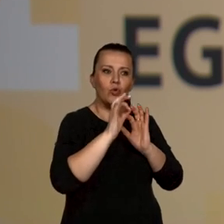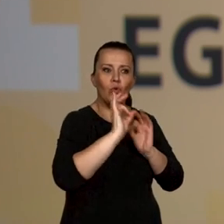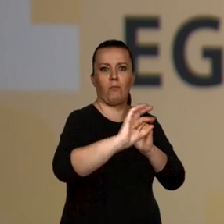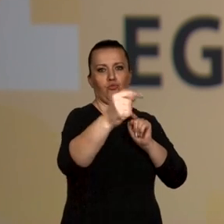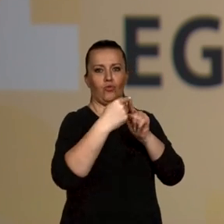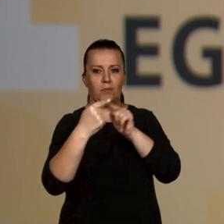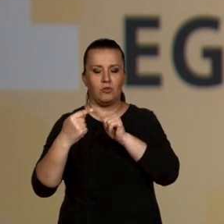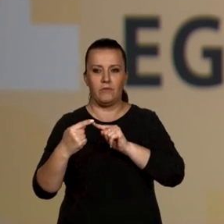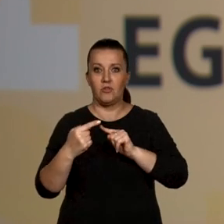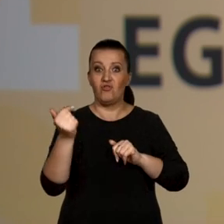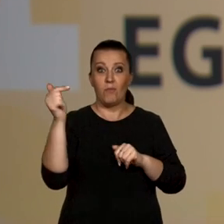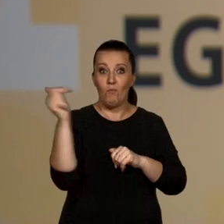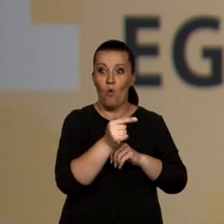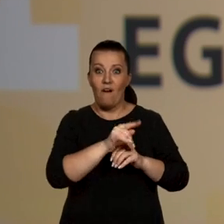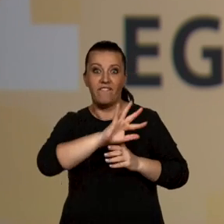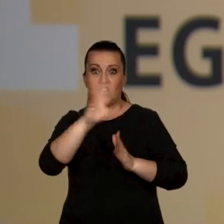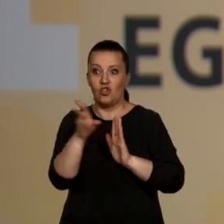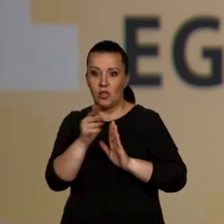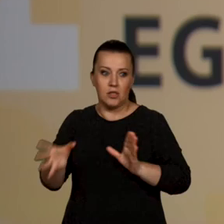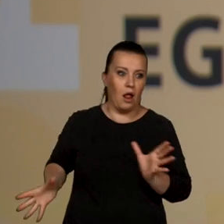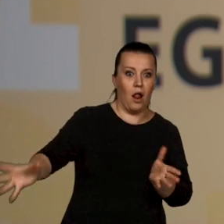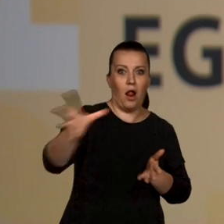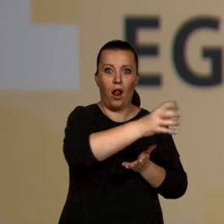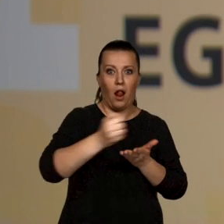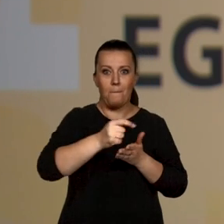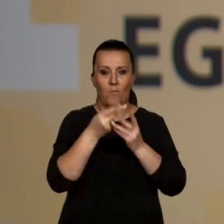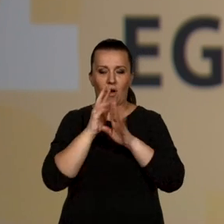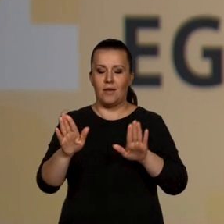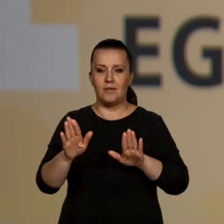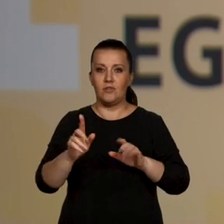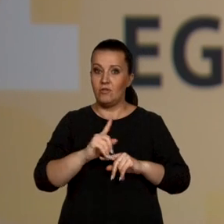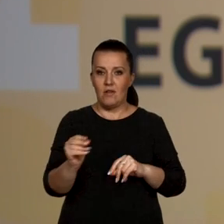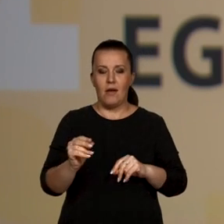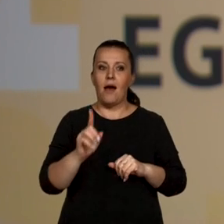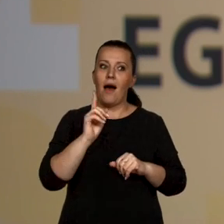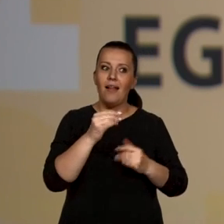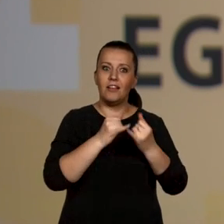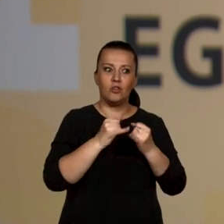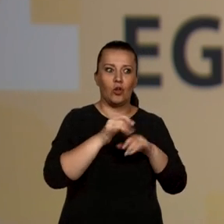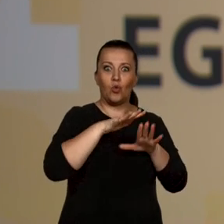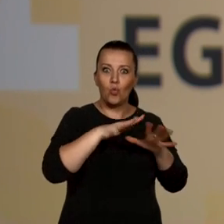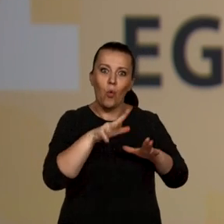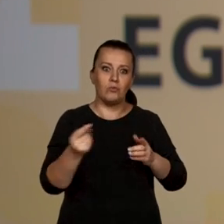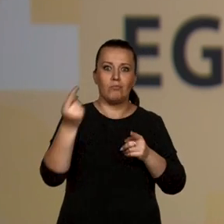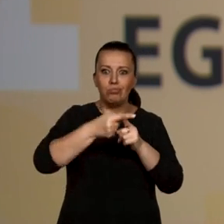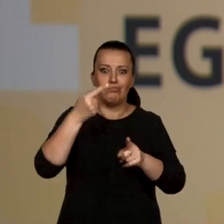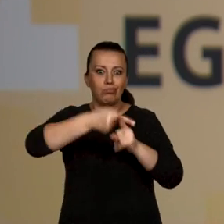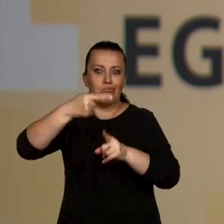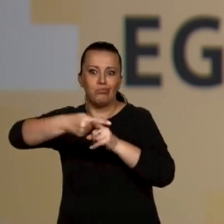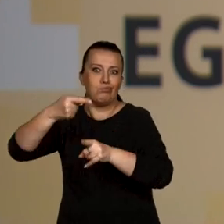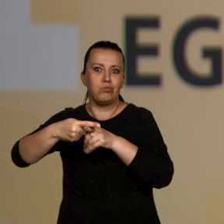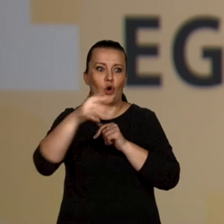Nie musisz użyć ich wszystkich, aczkolwiek każdy użyty będzie wzbogacał Twoją pracę, rozszerzy spektrum